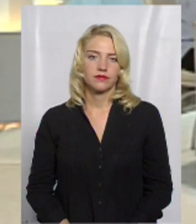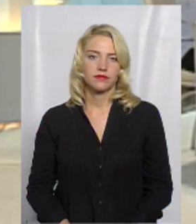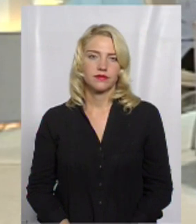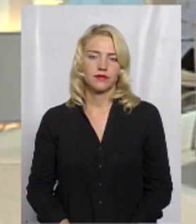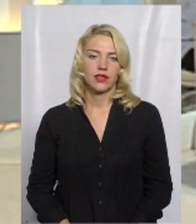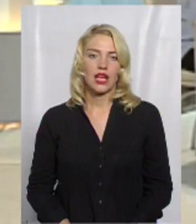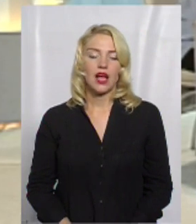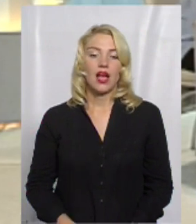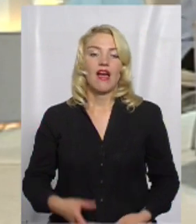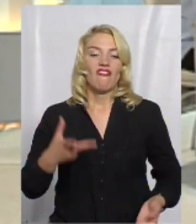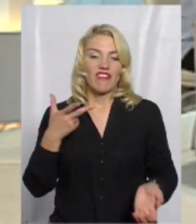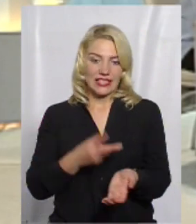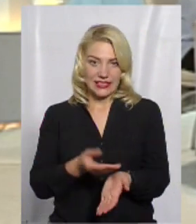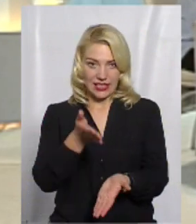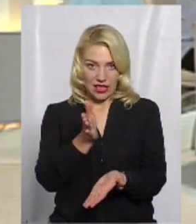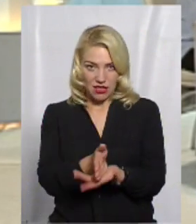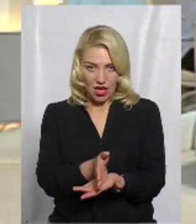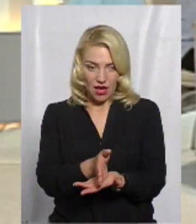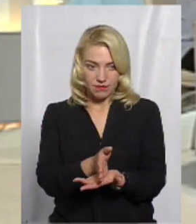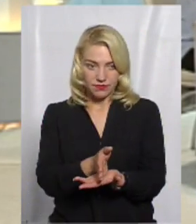Отже, вакцина є.